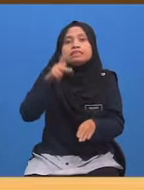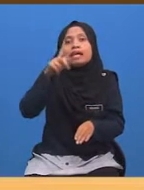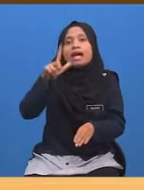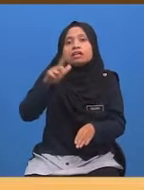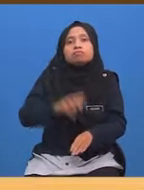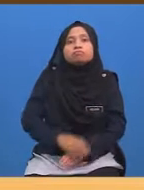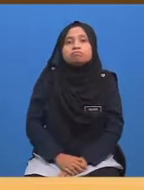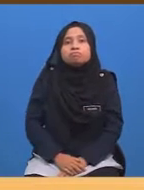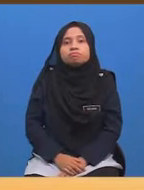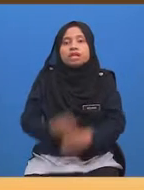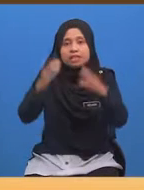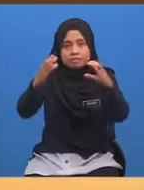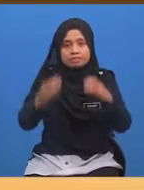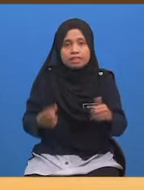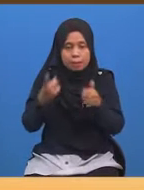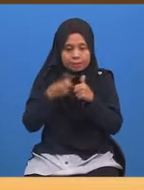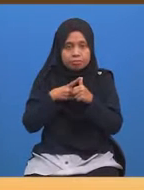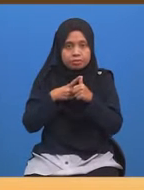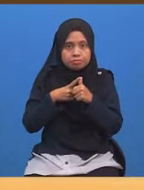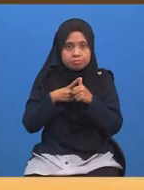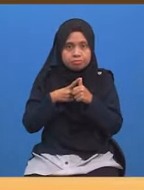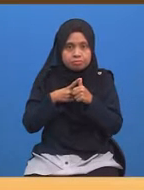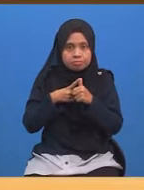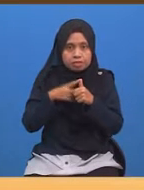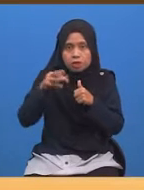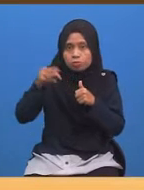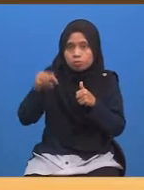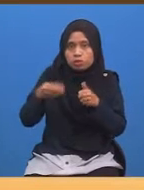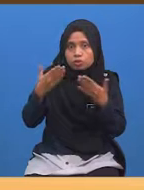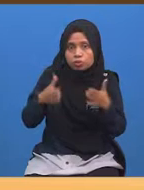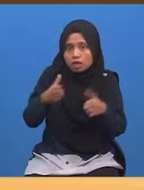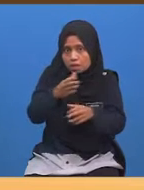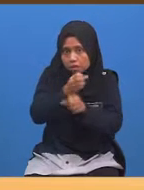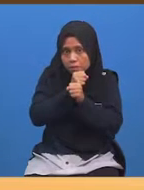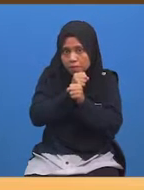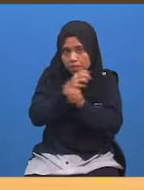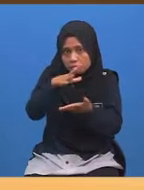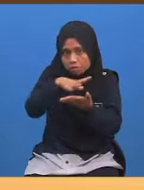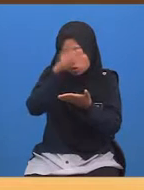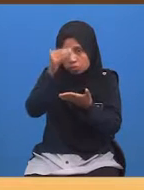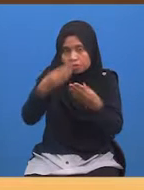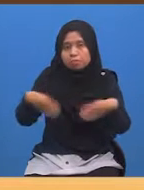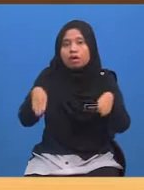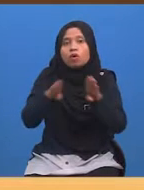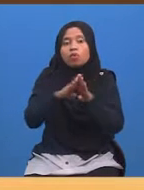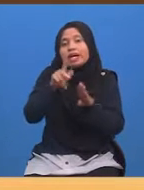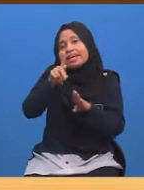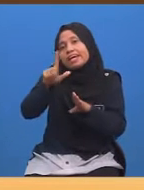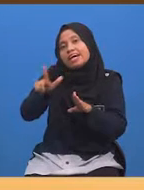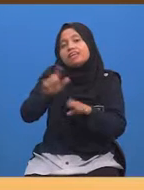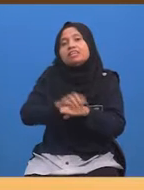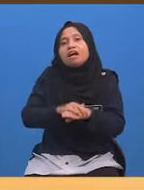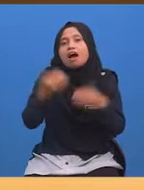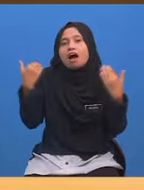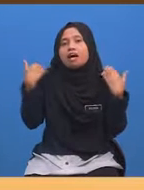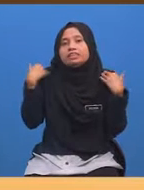Cara pertama pertama Murid-murid sudah mendapat maklumat bahawa Kuala